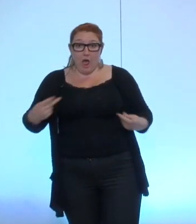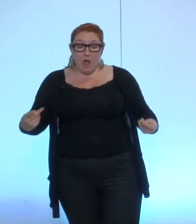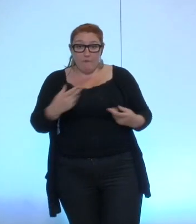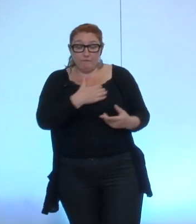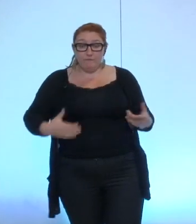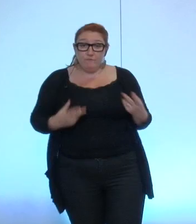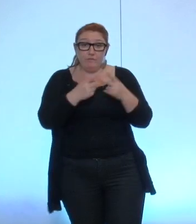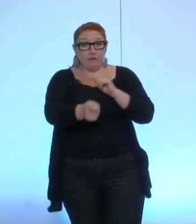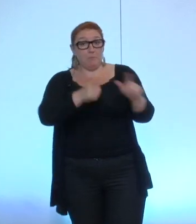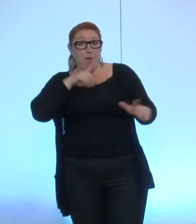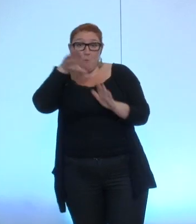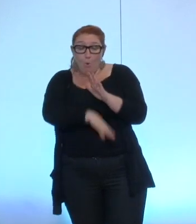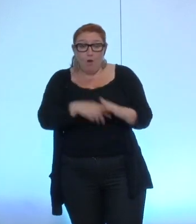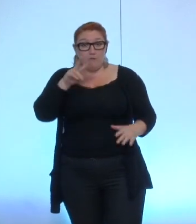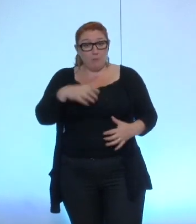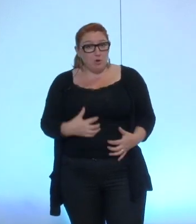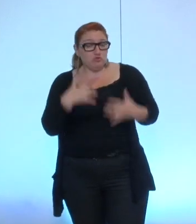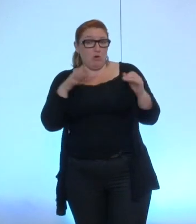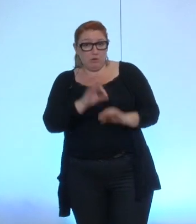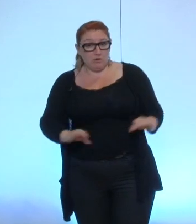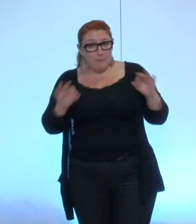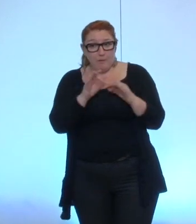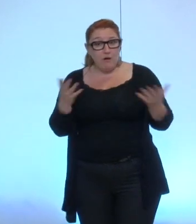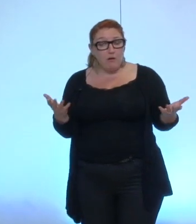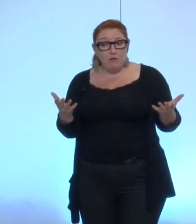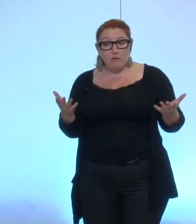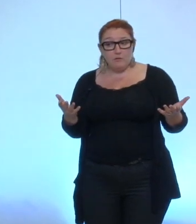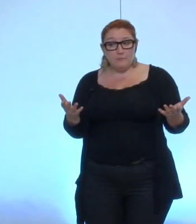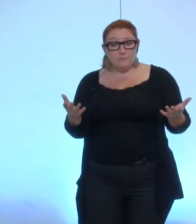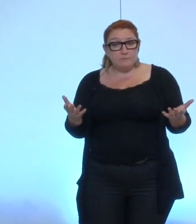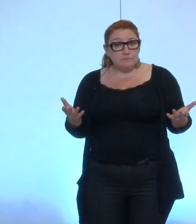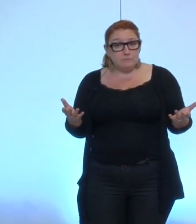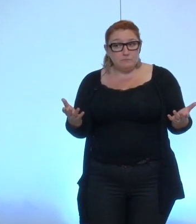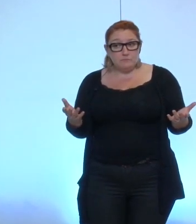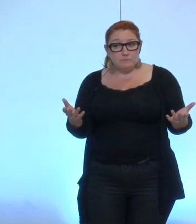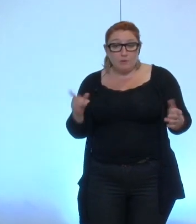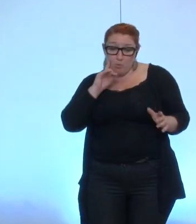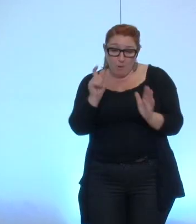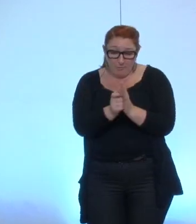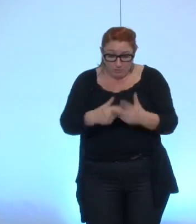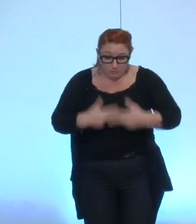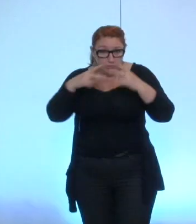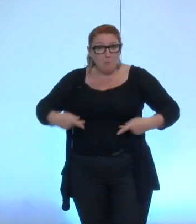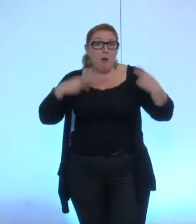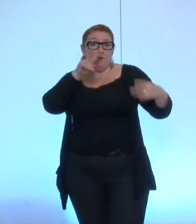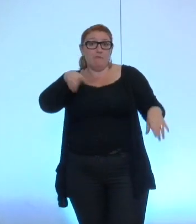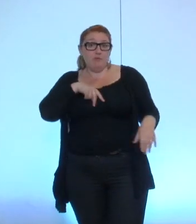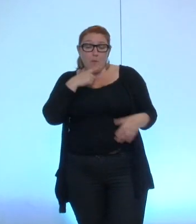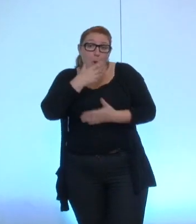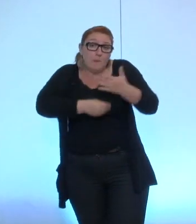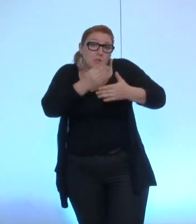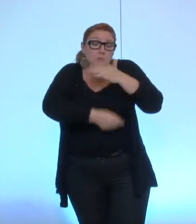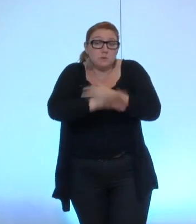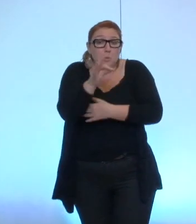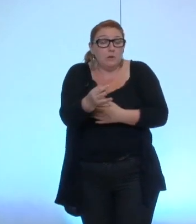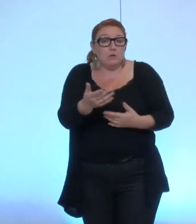ont été nécessitées par la vie telle que je l'ai traversée ou d'autres dernièrement voilà donc je pense qu'il faut